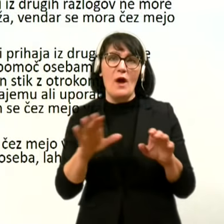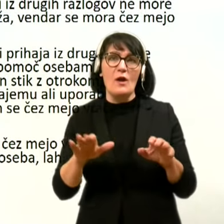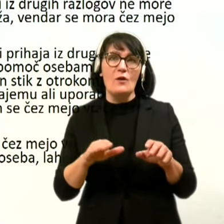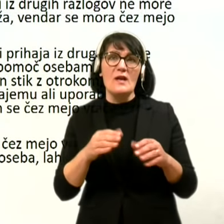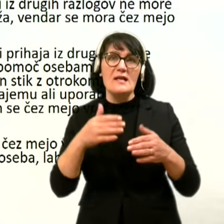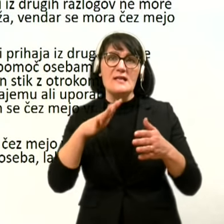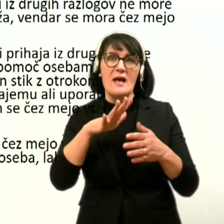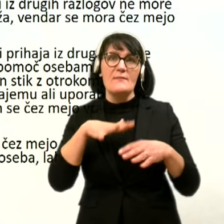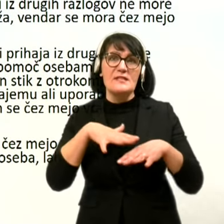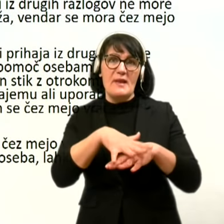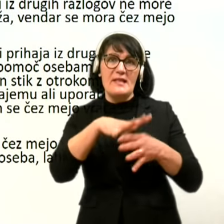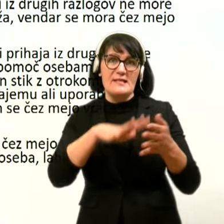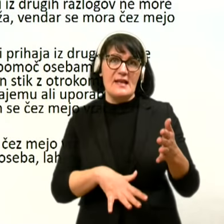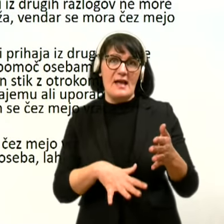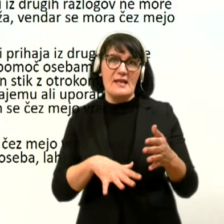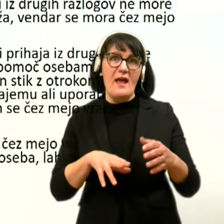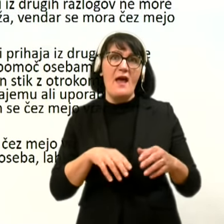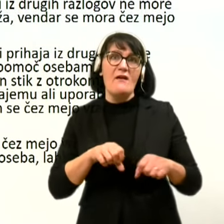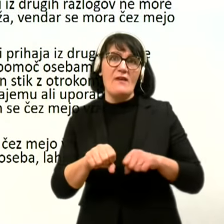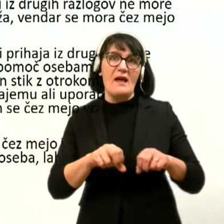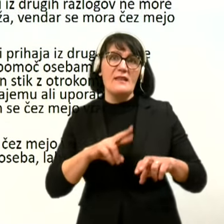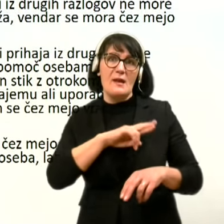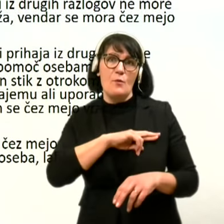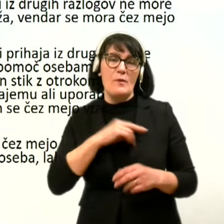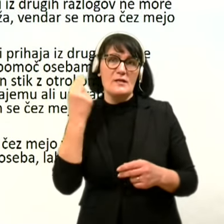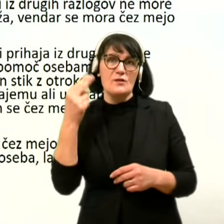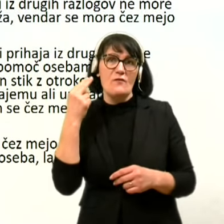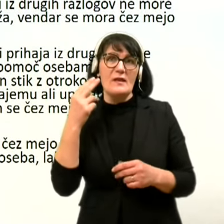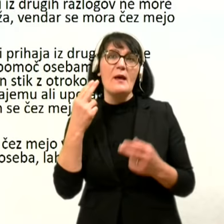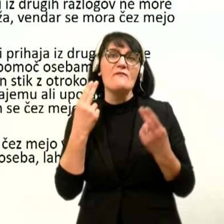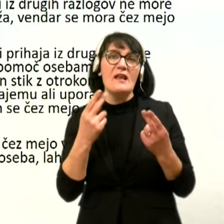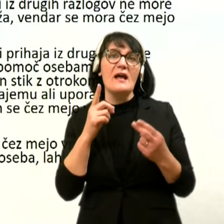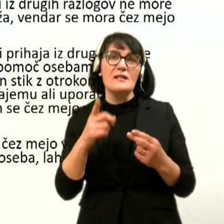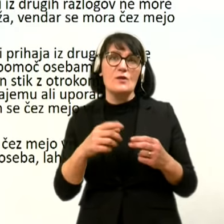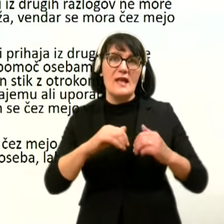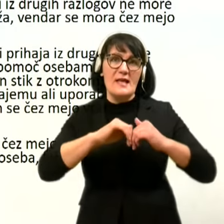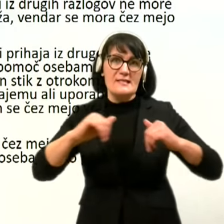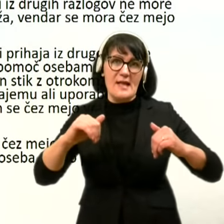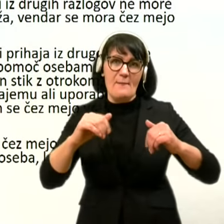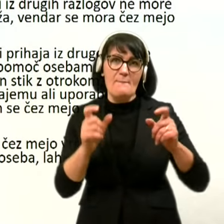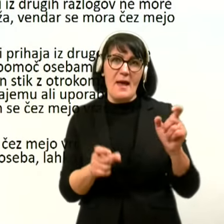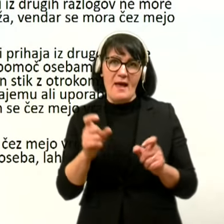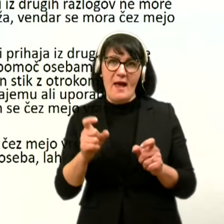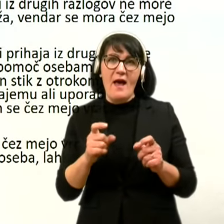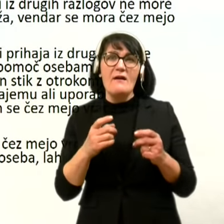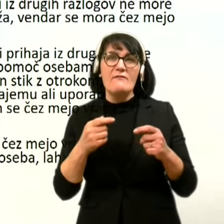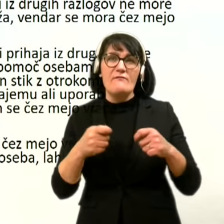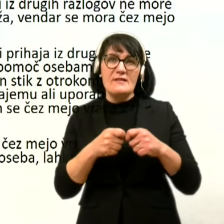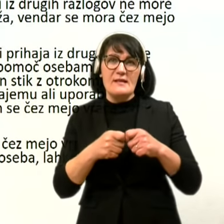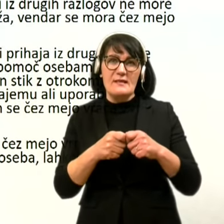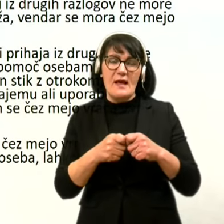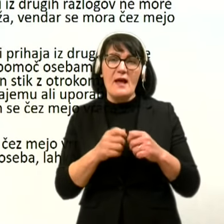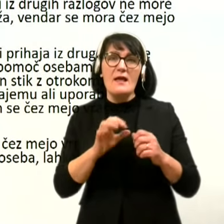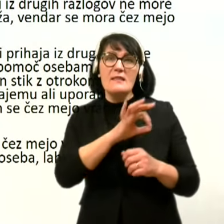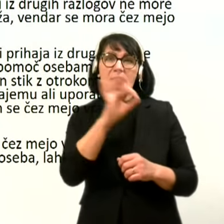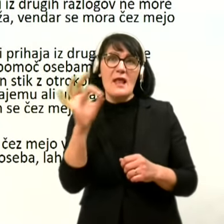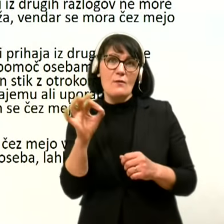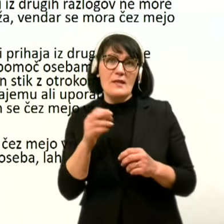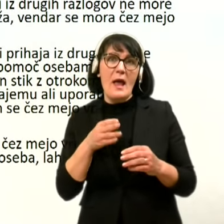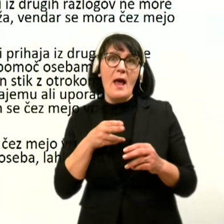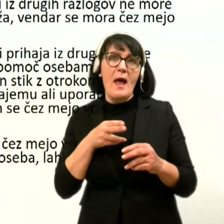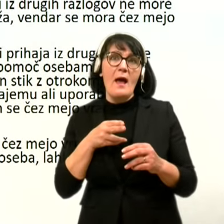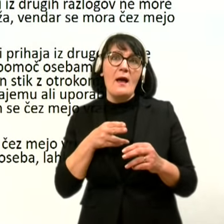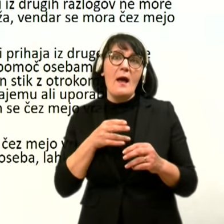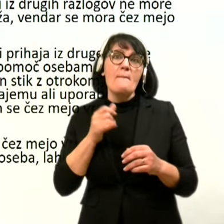Slovenije, velja pa v grobem, da so te izjeme vezane na čezmejne dnevne migrante, na tiste osebe, ki